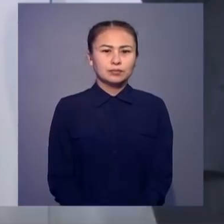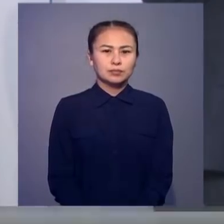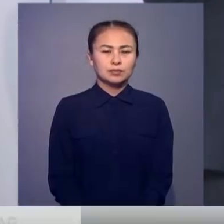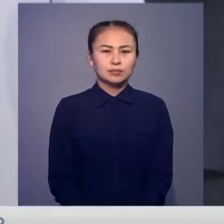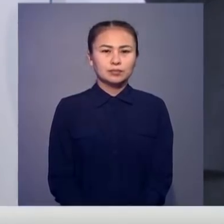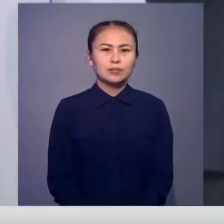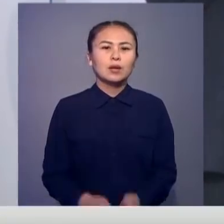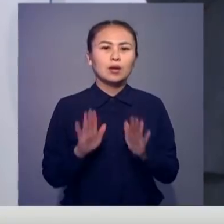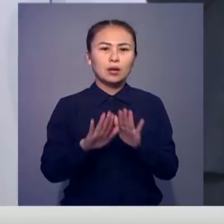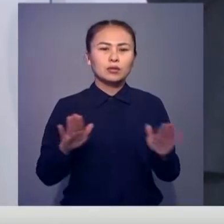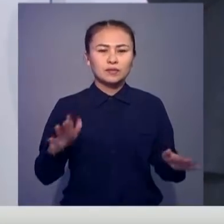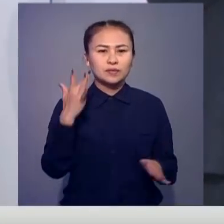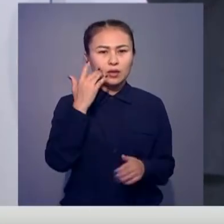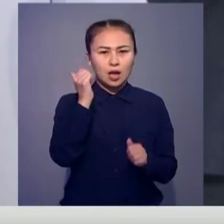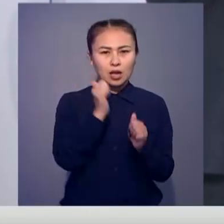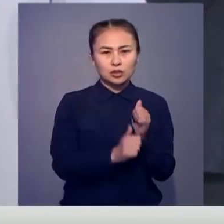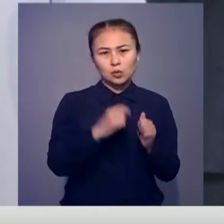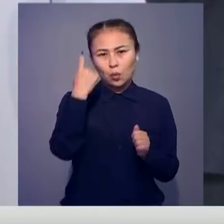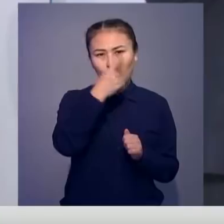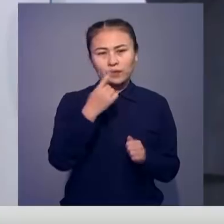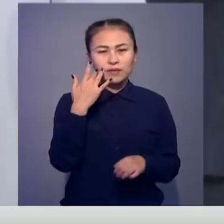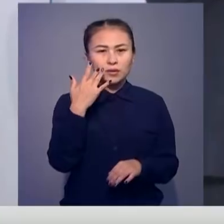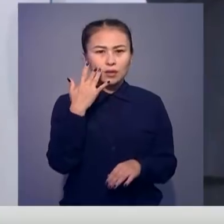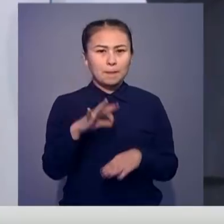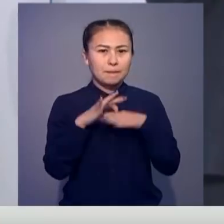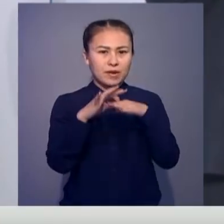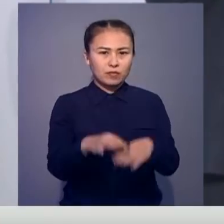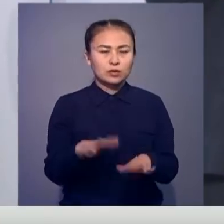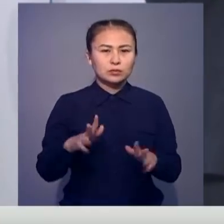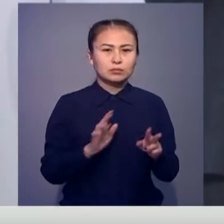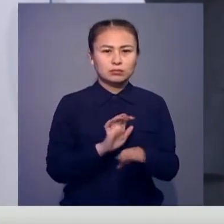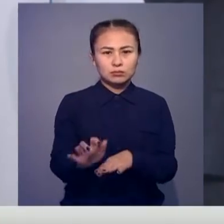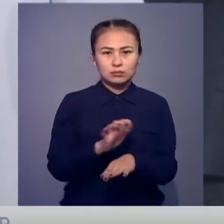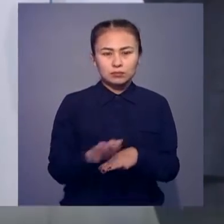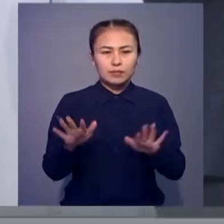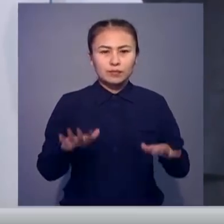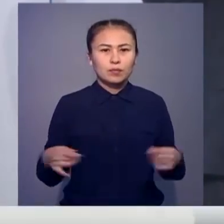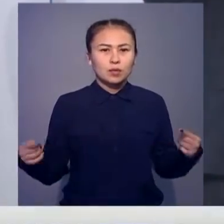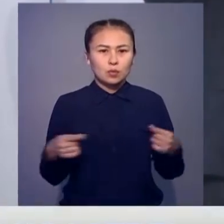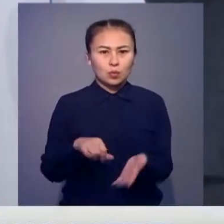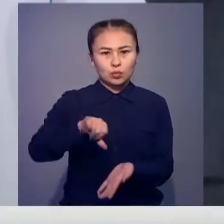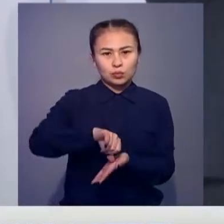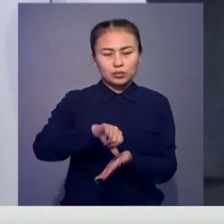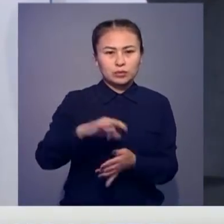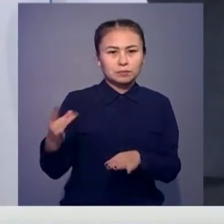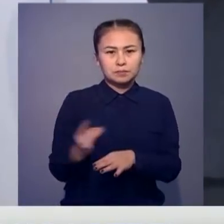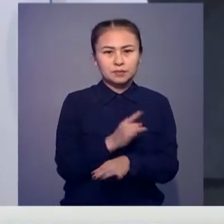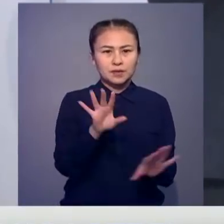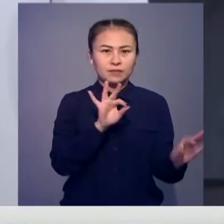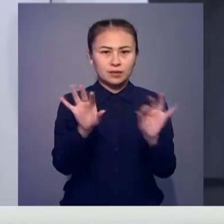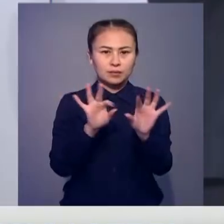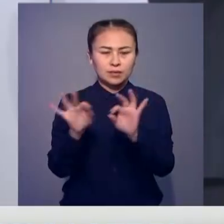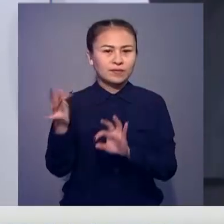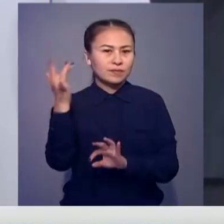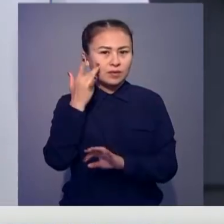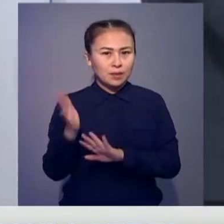Көрме байқау жыл бойы өтеді. Бірінші кезекте ұтандық тавар өндірушілер оған өңірлік денгеде қатсып, алғашқы үріктеу кезеңнен